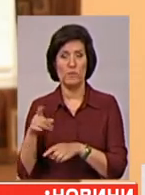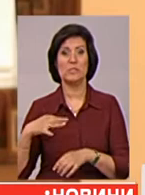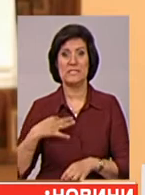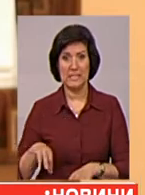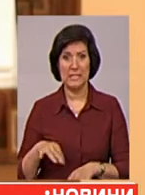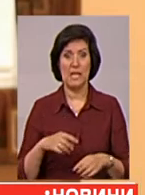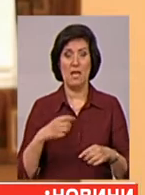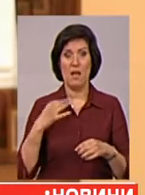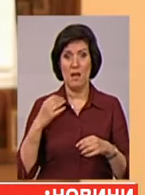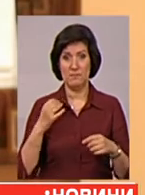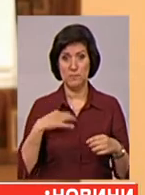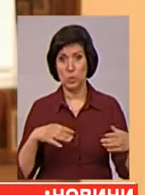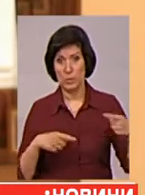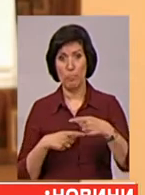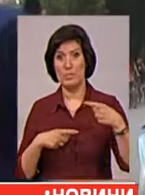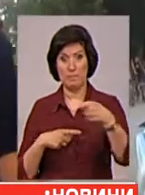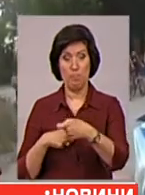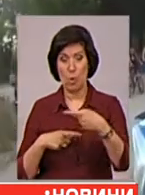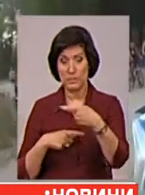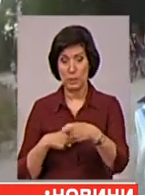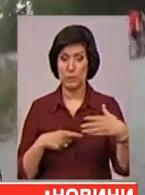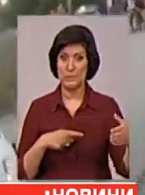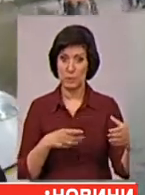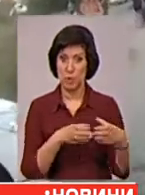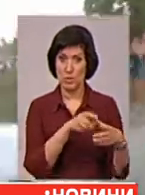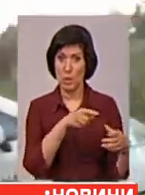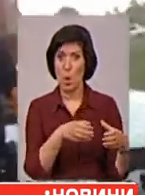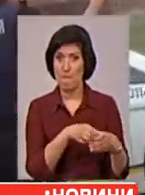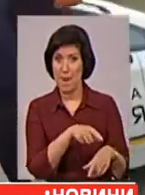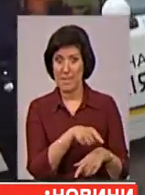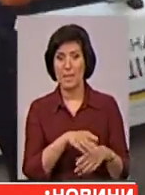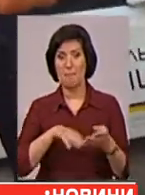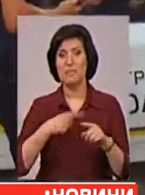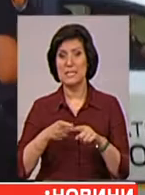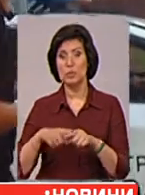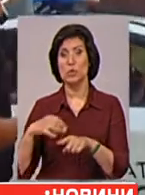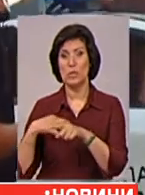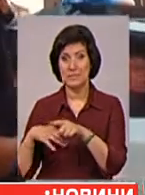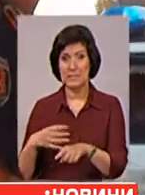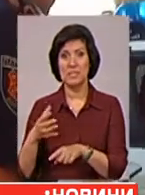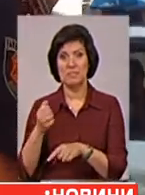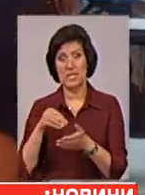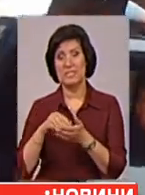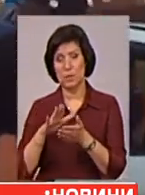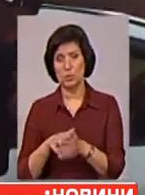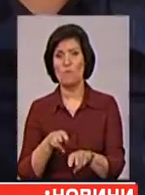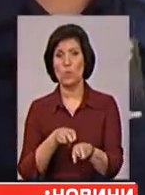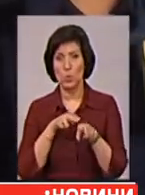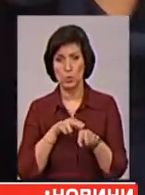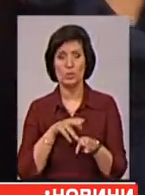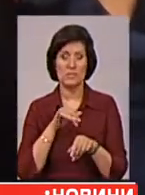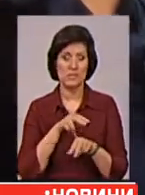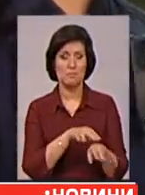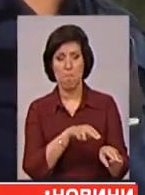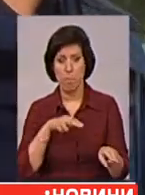В сторону сина було здійснено декілька пострілів зі сторони вказаної компанії, після чого син взяв заарестровану рушницю та